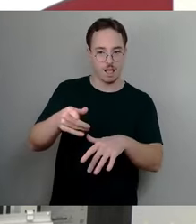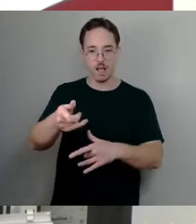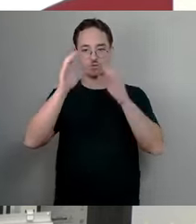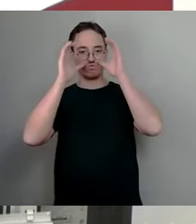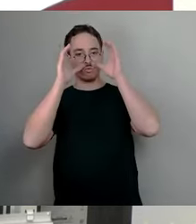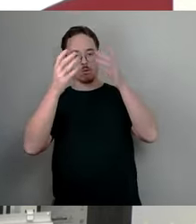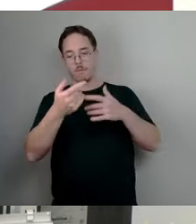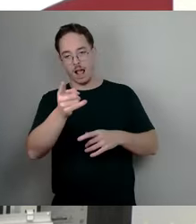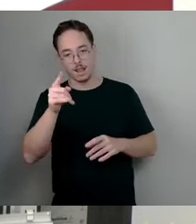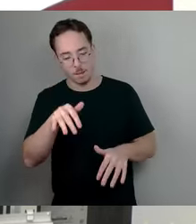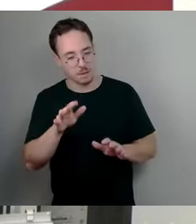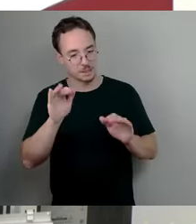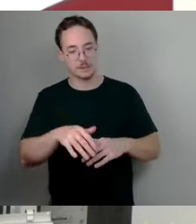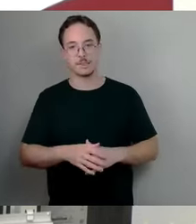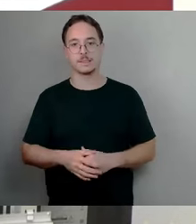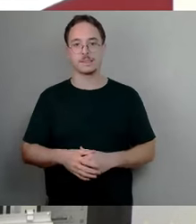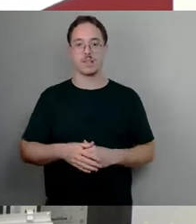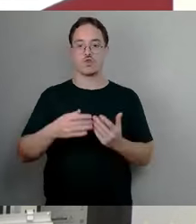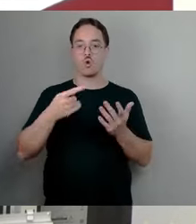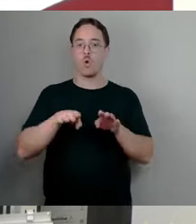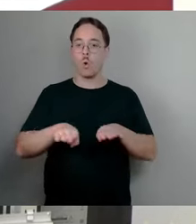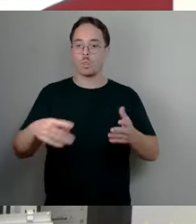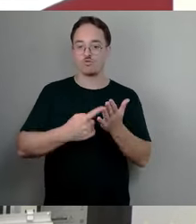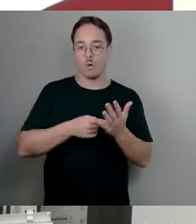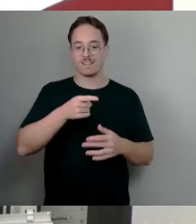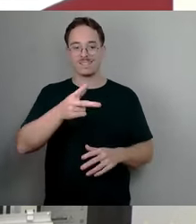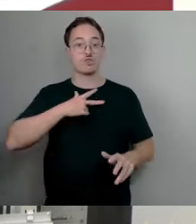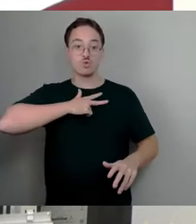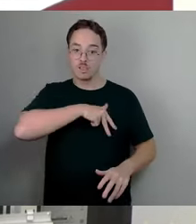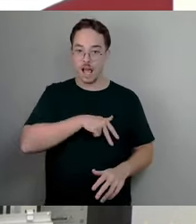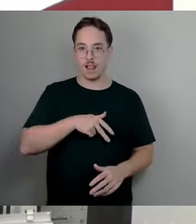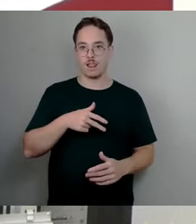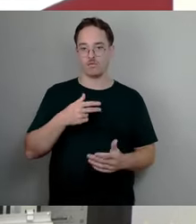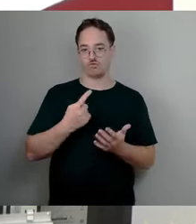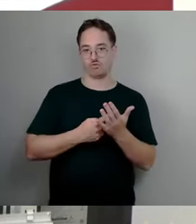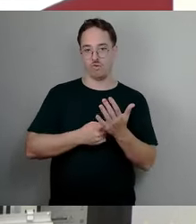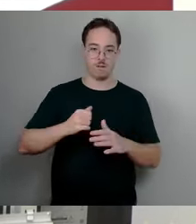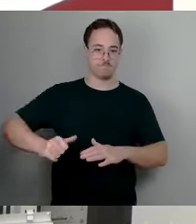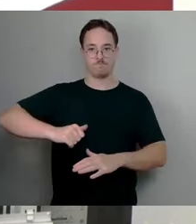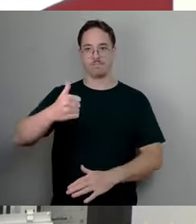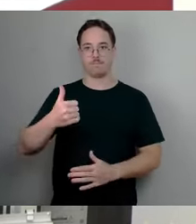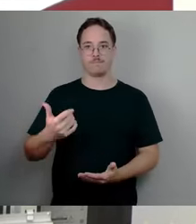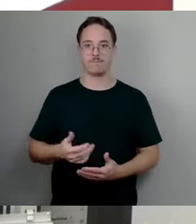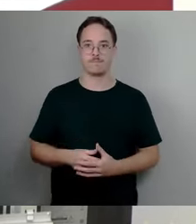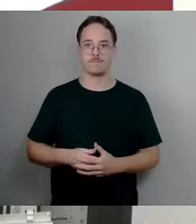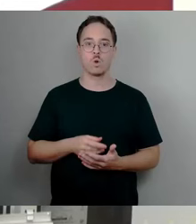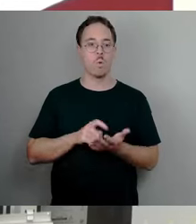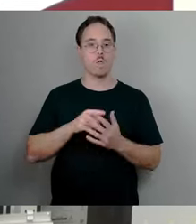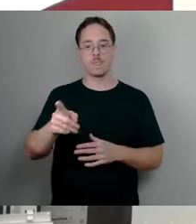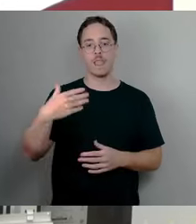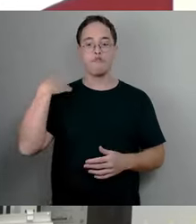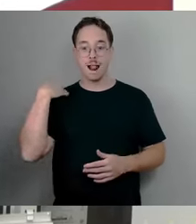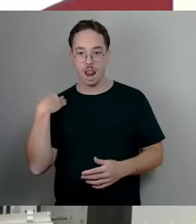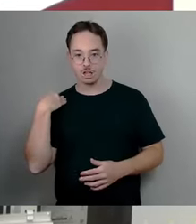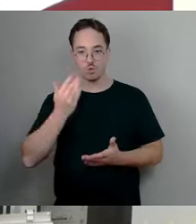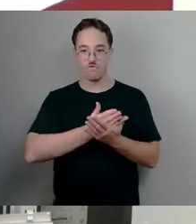eine der sozialsten Steuern ist. Weil sie nämlich die Belastung ziemlich nah an dem verteilt, was an Einkommen,